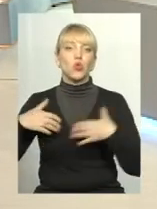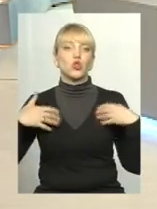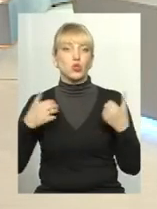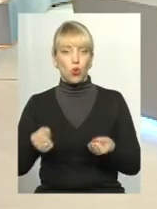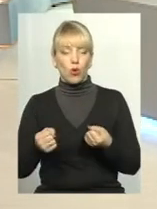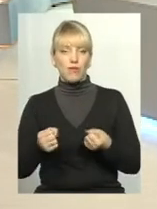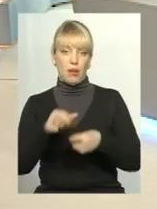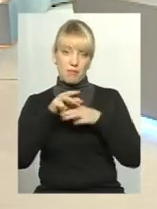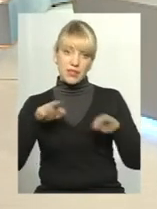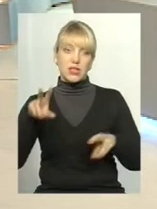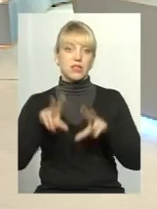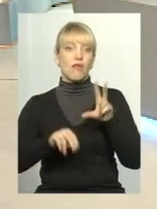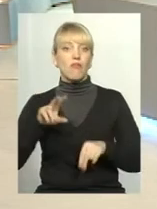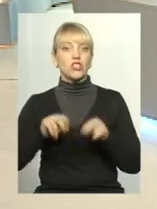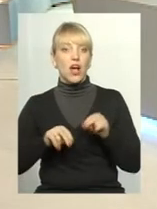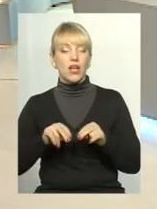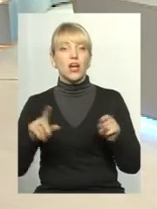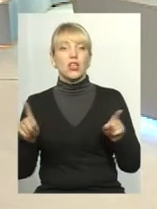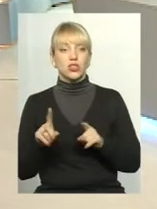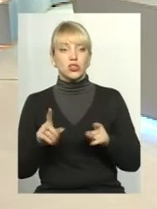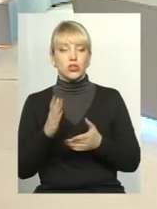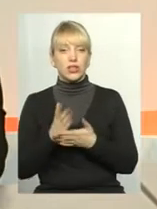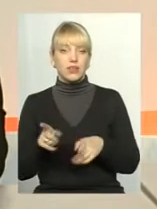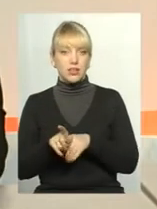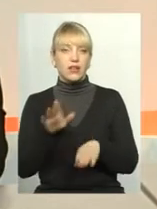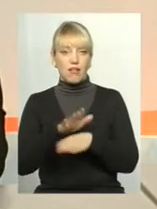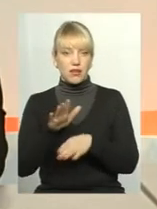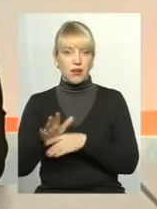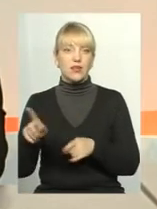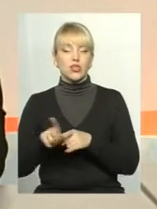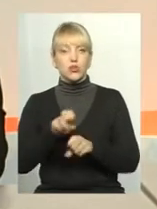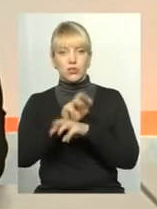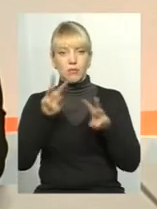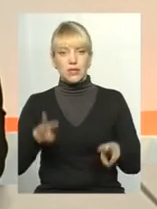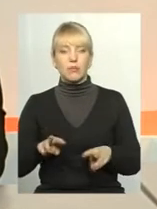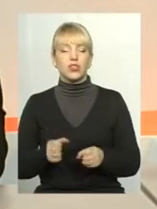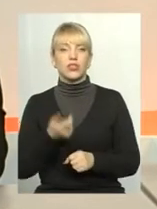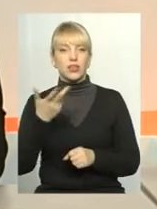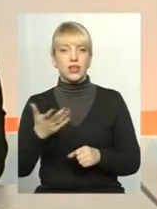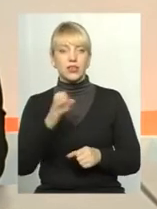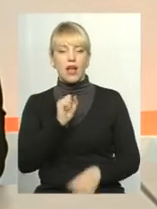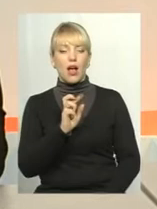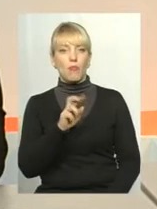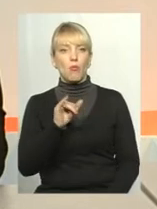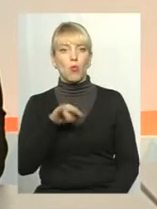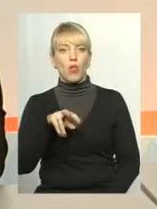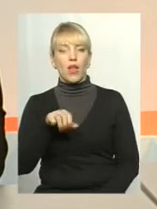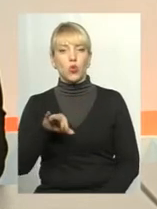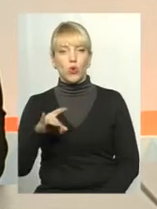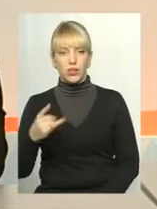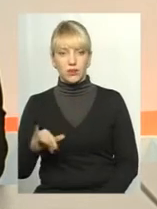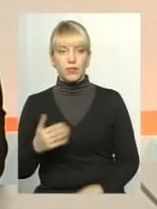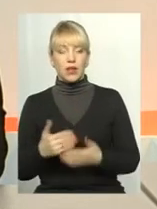Міністерство вважає, є певні накази щодо забезпечення кількості амбулаторій. Наприклад, у місті це